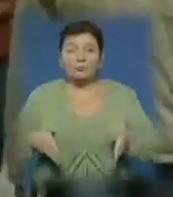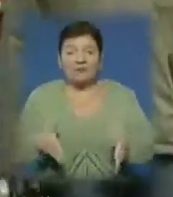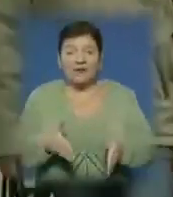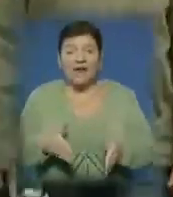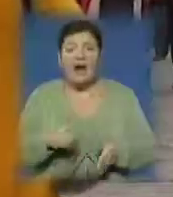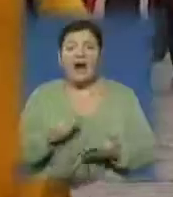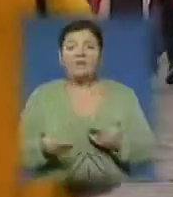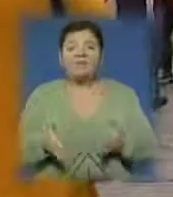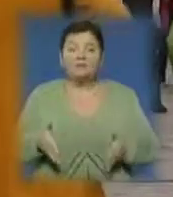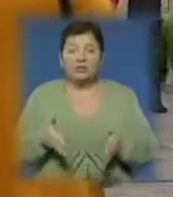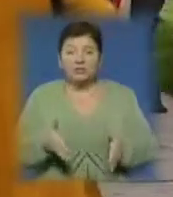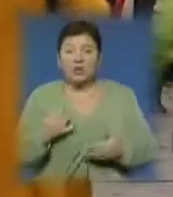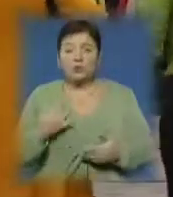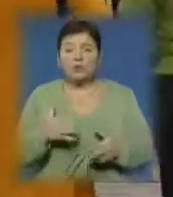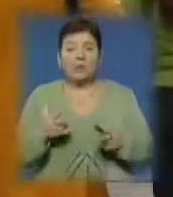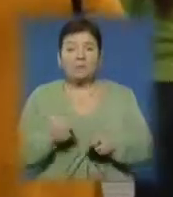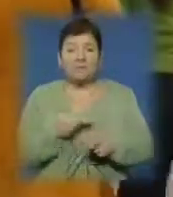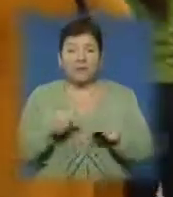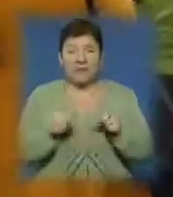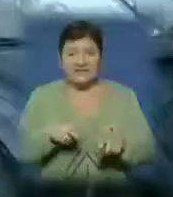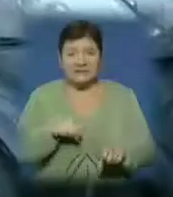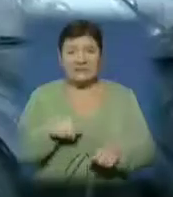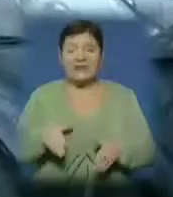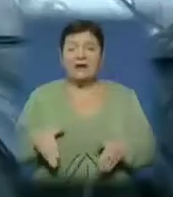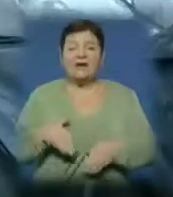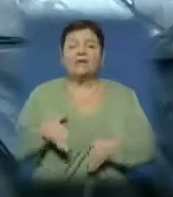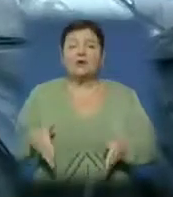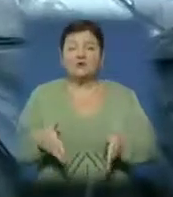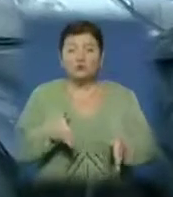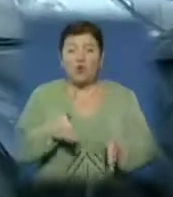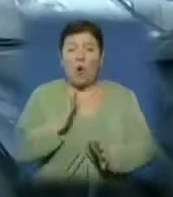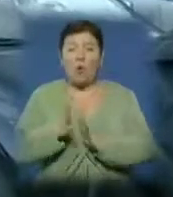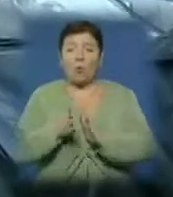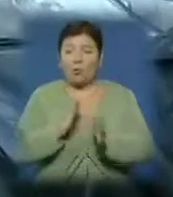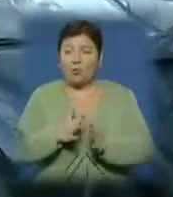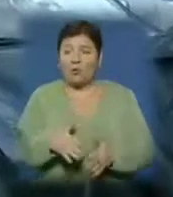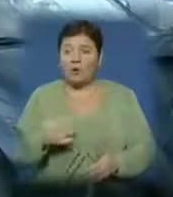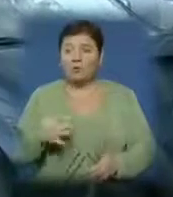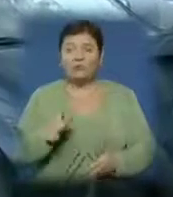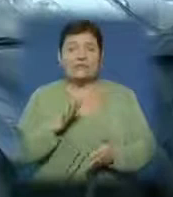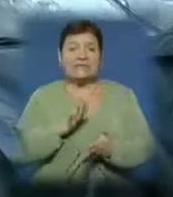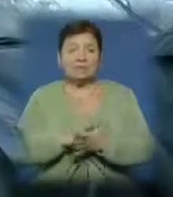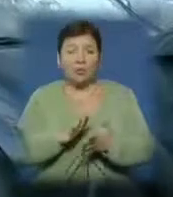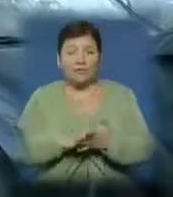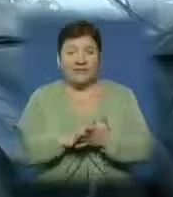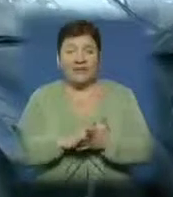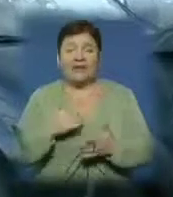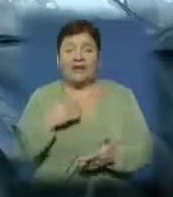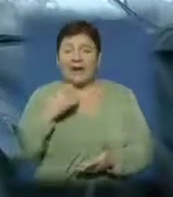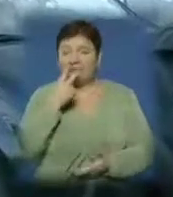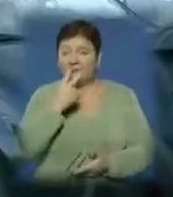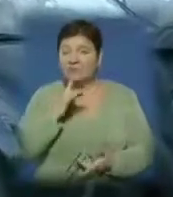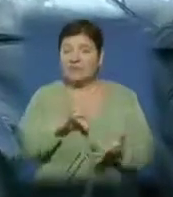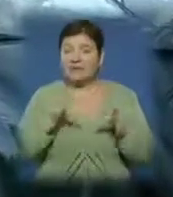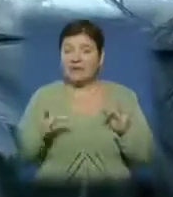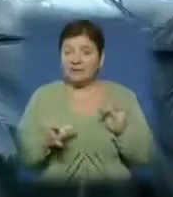облаштовані доріжки – це безпека дорожнього руху. По сводках ми дуже забруднені в Іжгород, в інтернеті дивлюся і думаю,